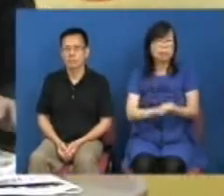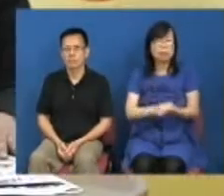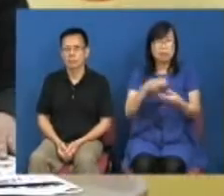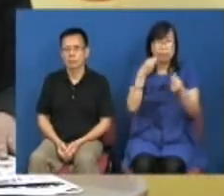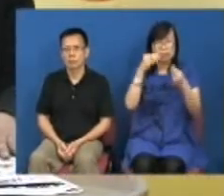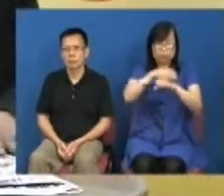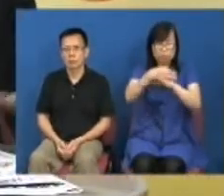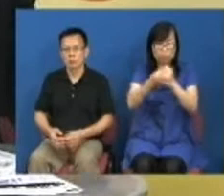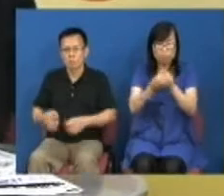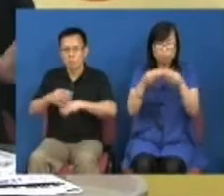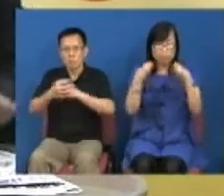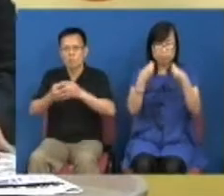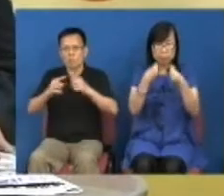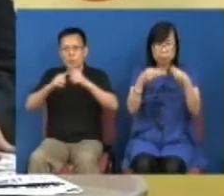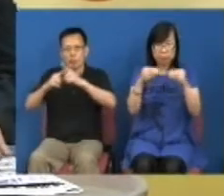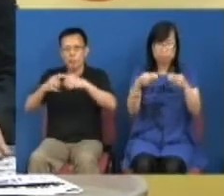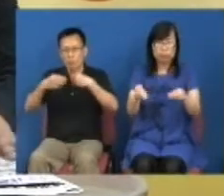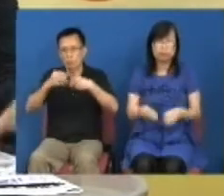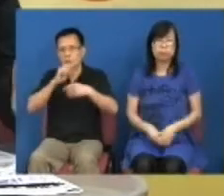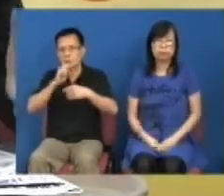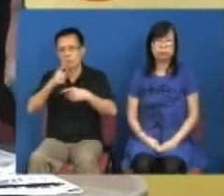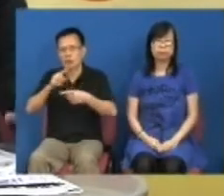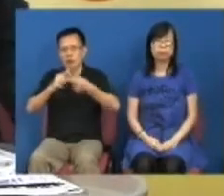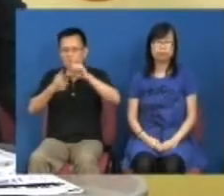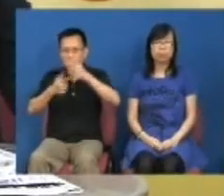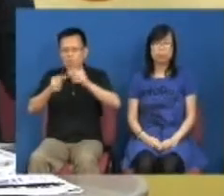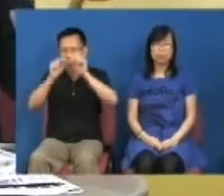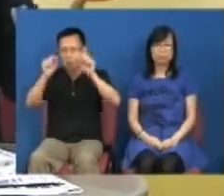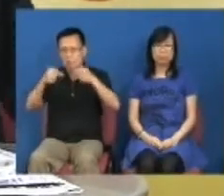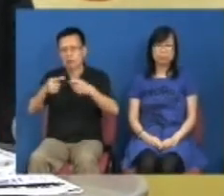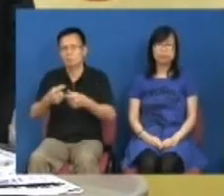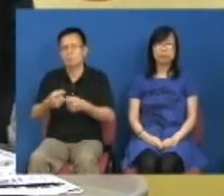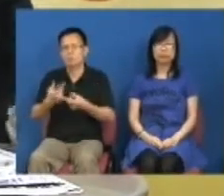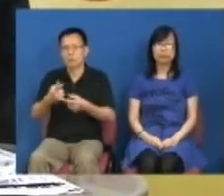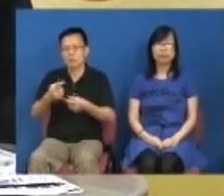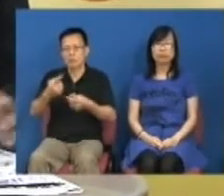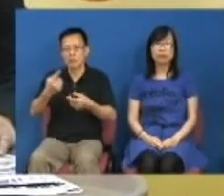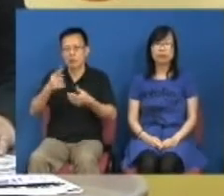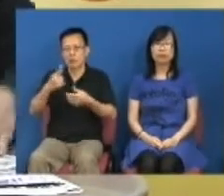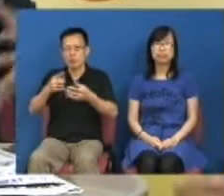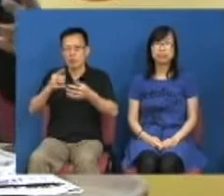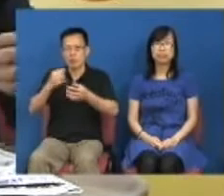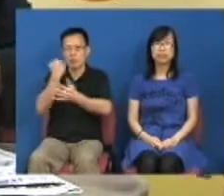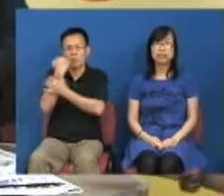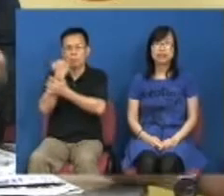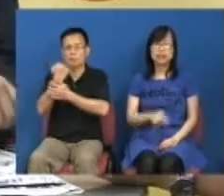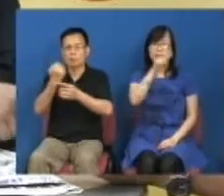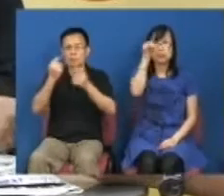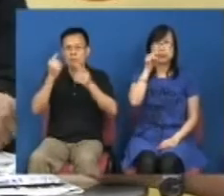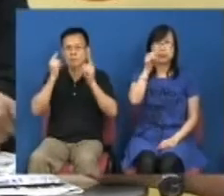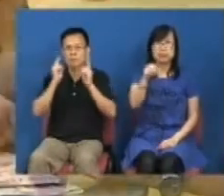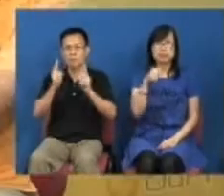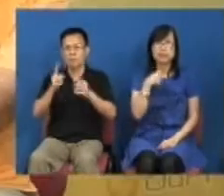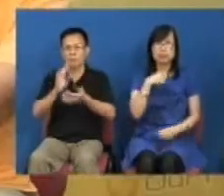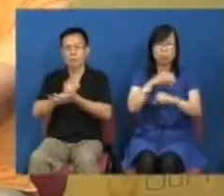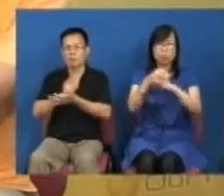国民教育应该有的不过方式是有问题的是的我们认识新入100周年是需要的为什么要推行